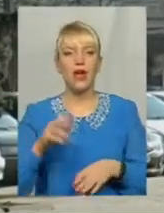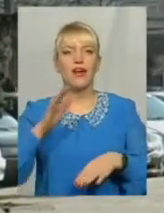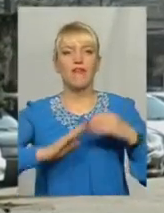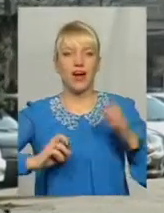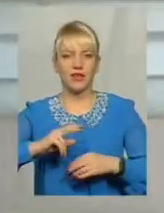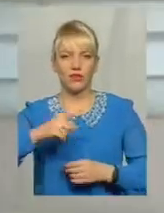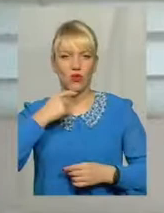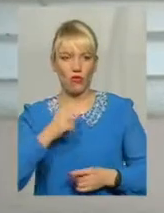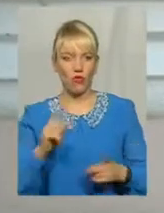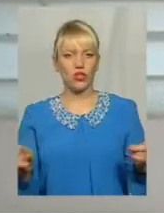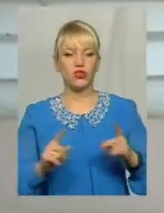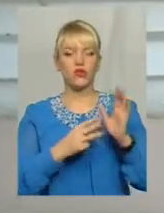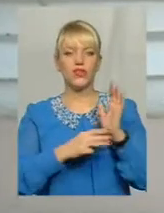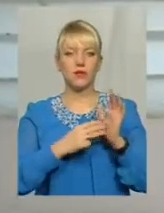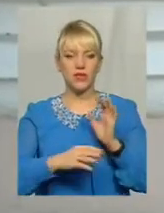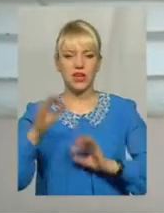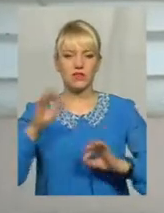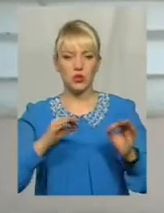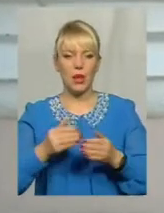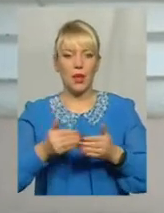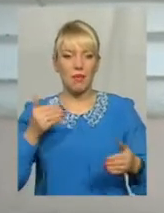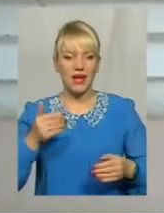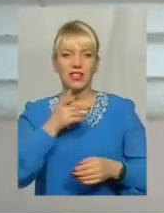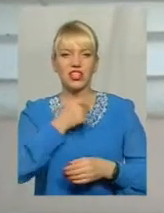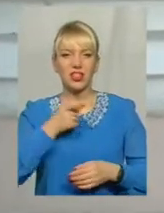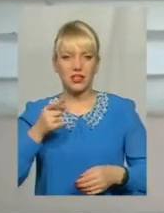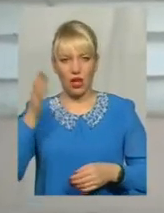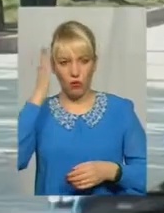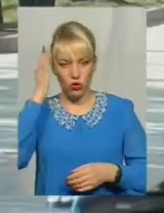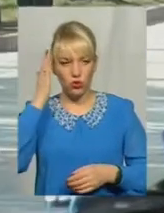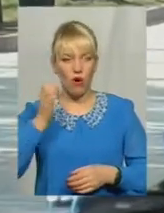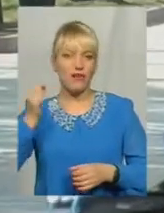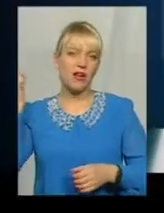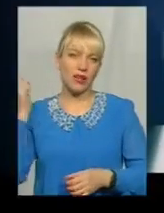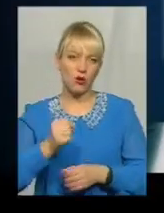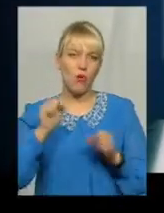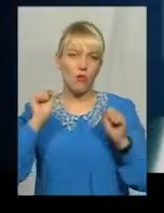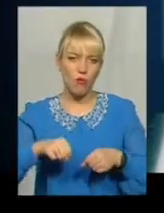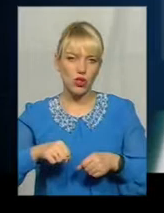80% перечасних мозкових катастроф можна уникнути